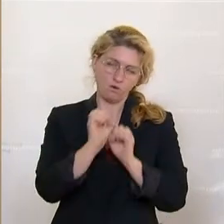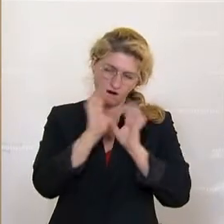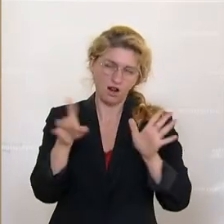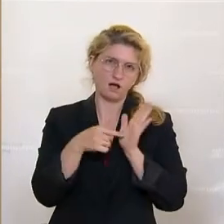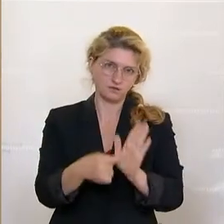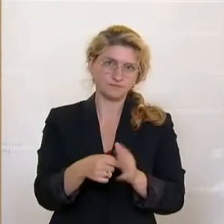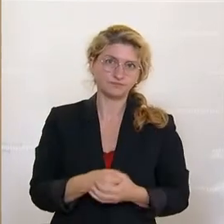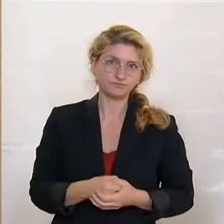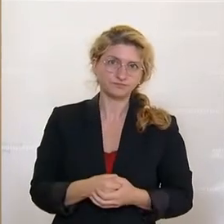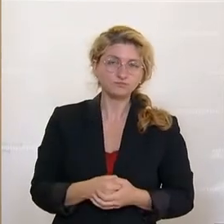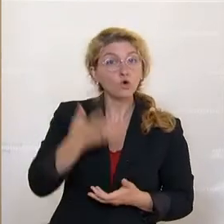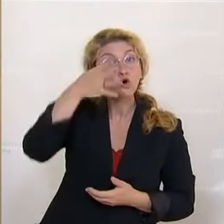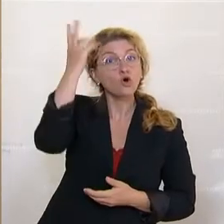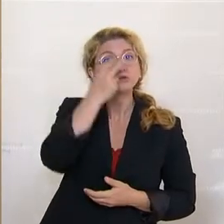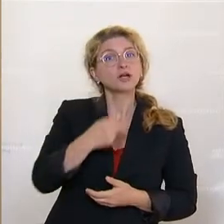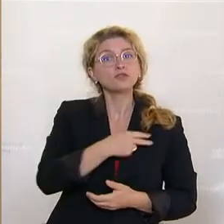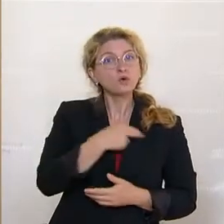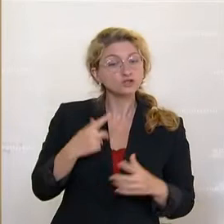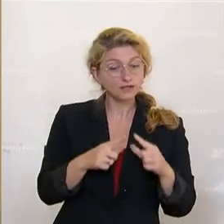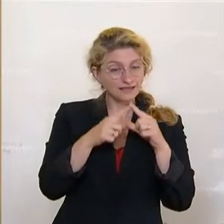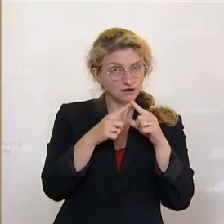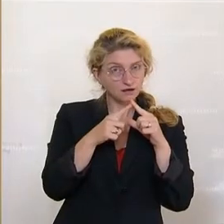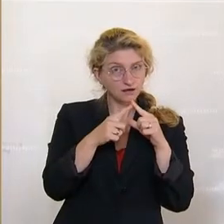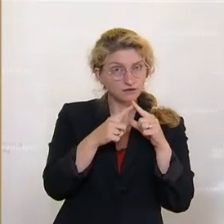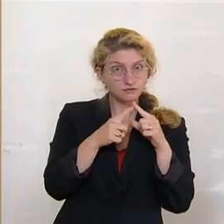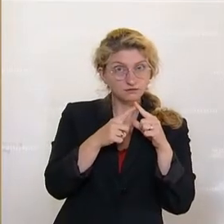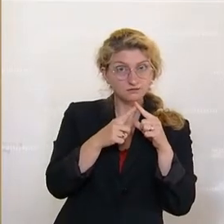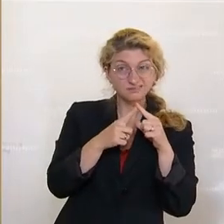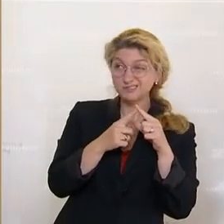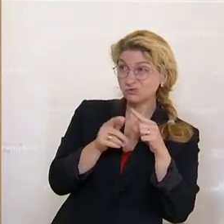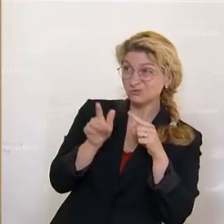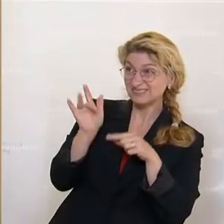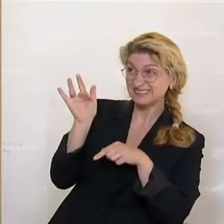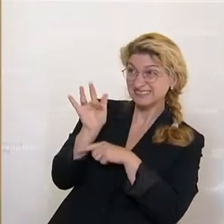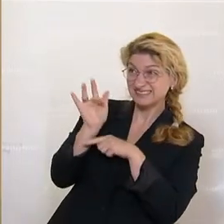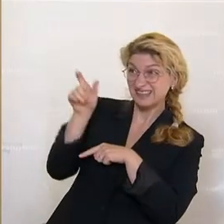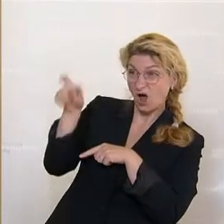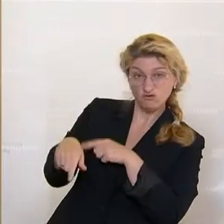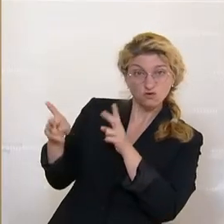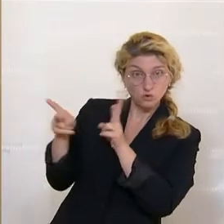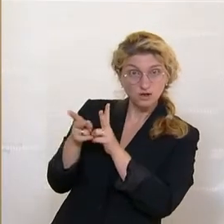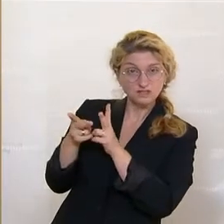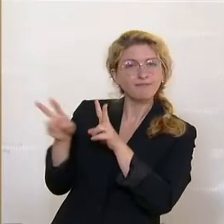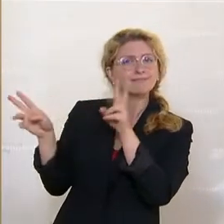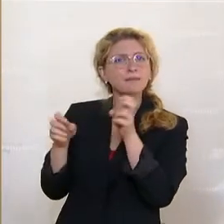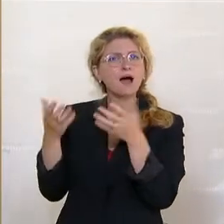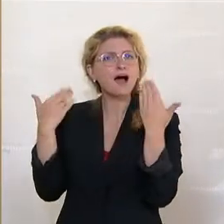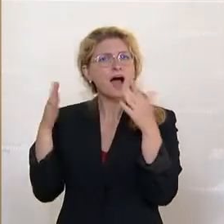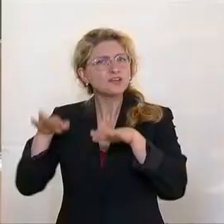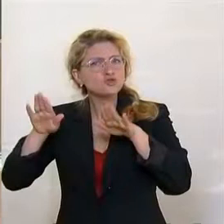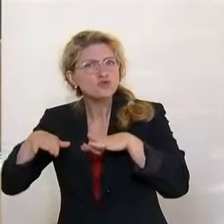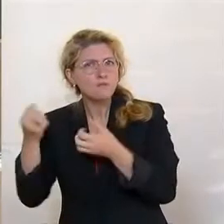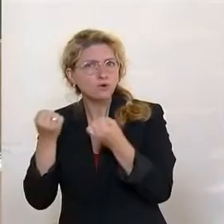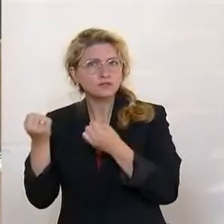wenn die römisch-katholische Kirche die Kurzregierung kritisiert für die Asylpolitik, passiert Folgendes. Kurz gibt den Auftrag ans